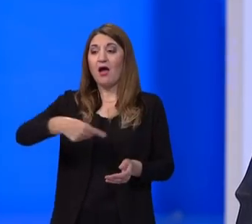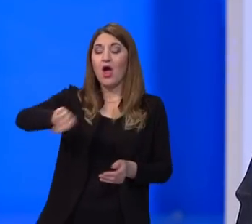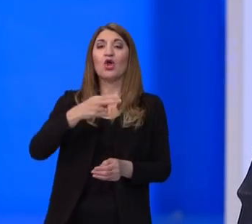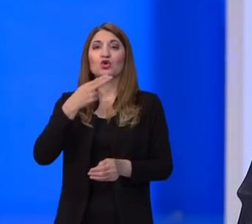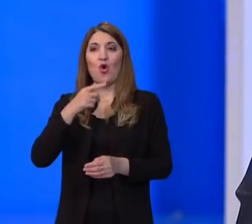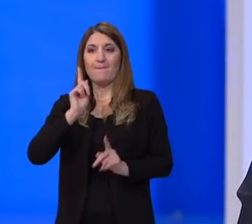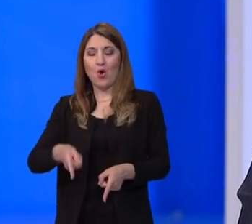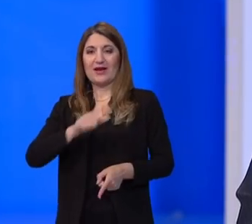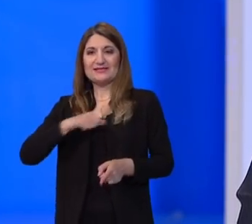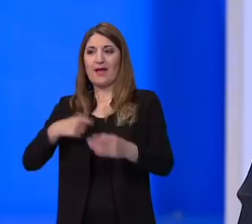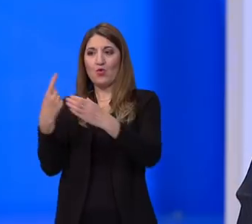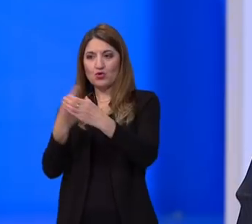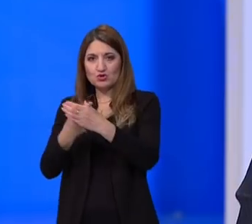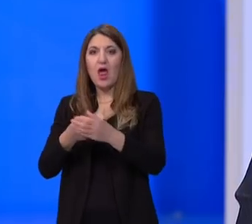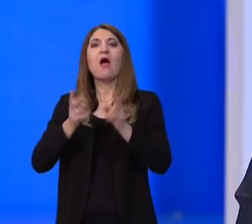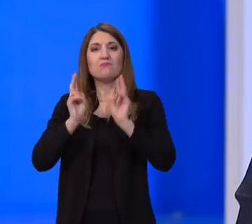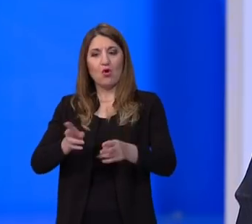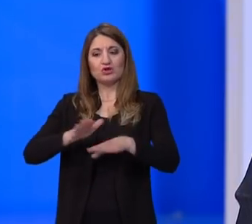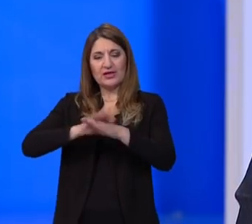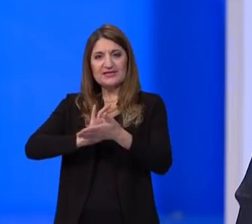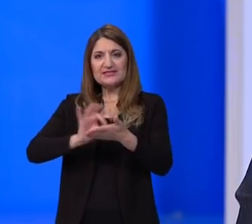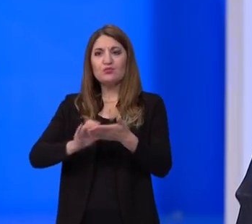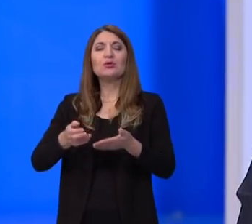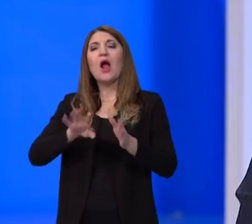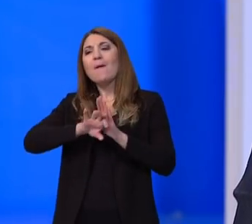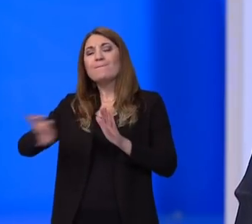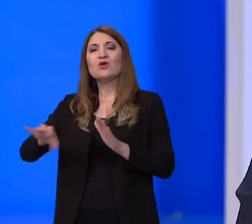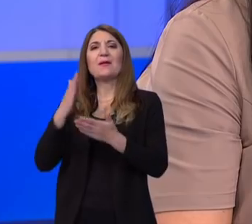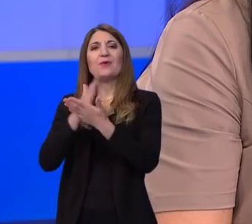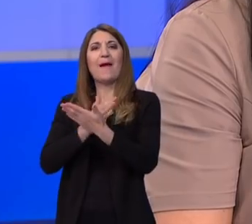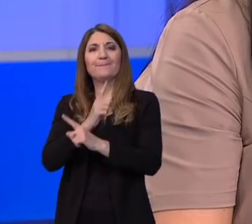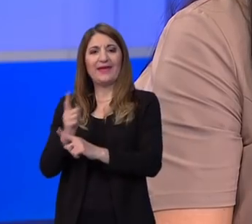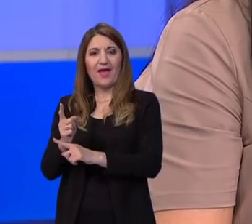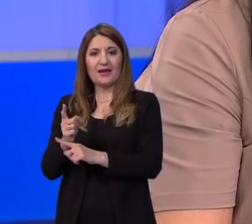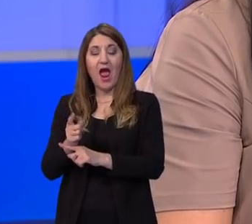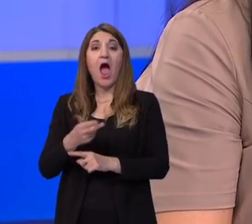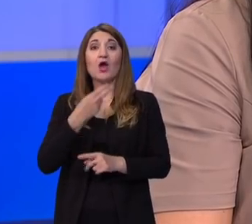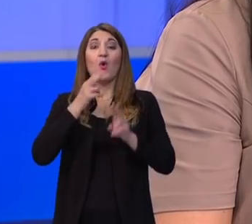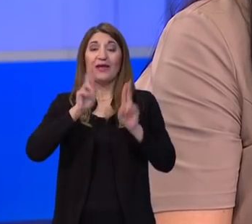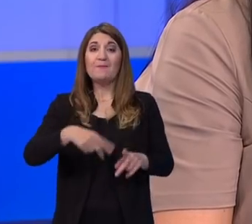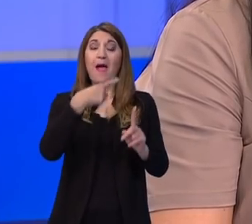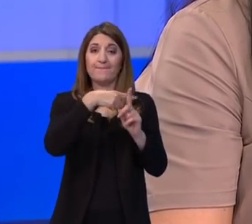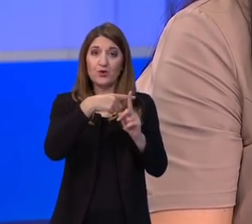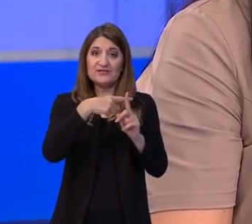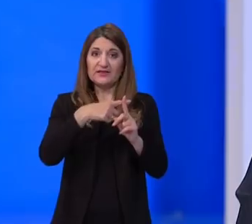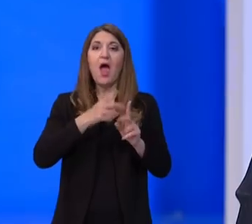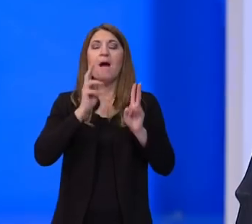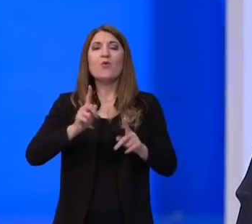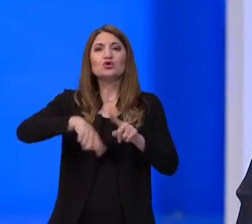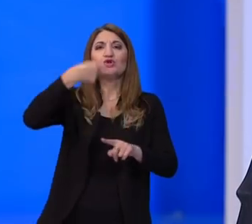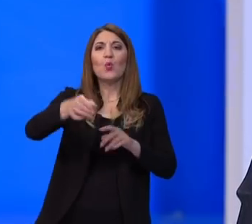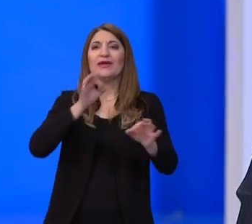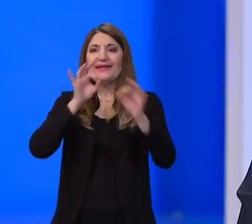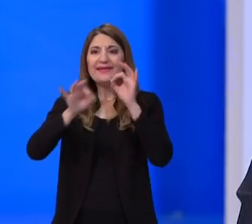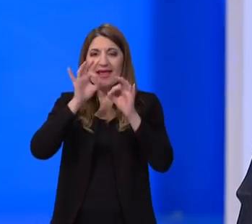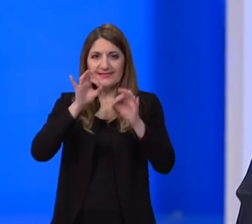da polažu ispit pod posljednim mjerama koje je propisao Hrvatski zavod za javno zdravstvo, a učenici koji su covid pozitivni moći će na jesen polagati